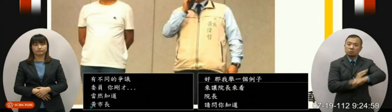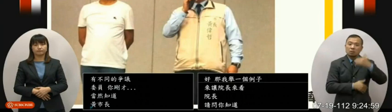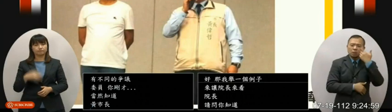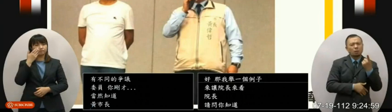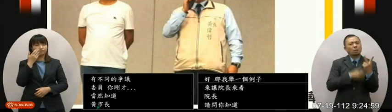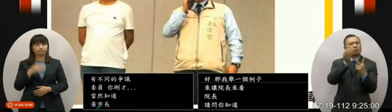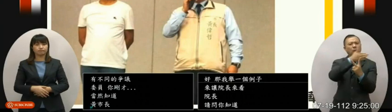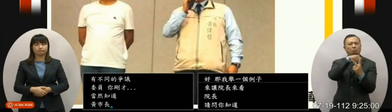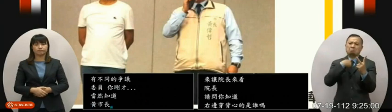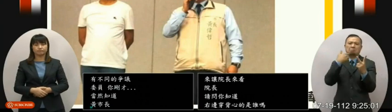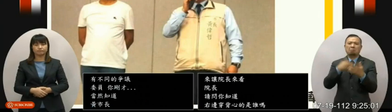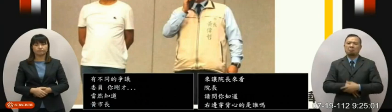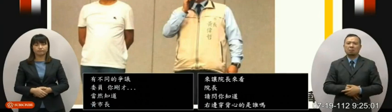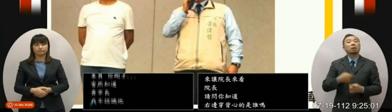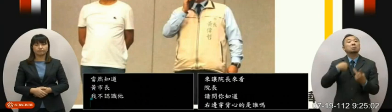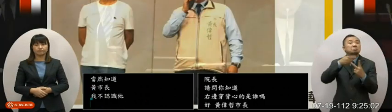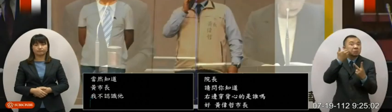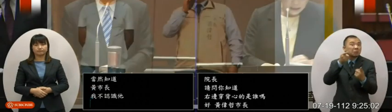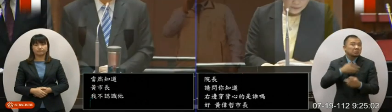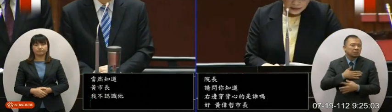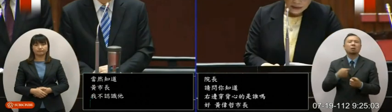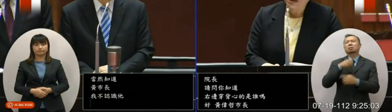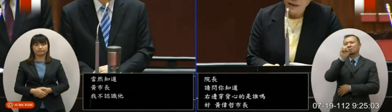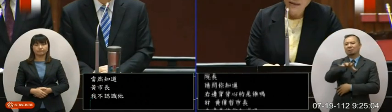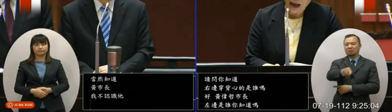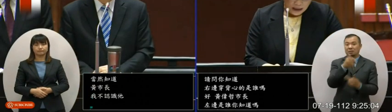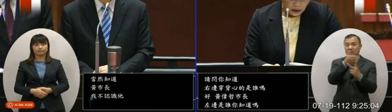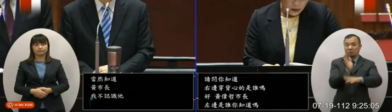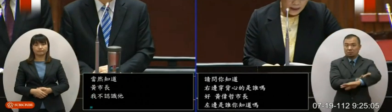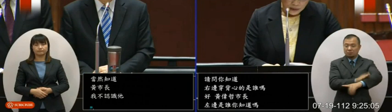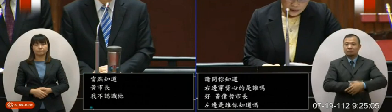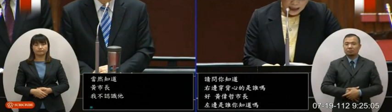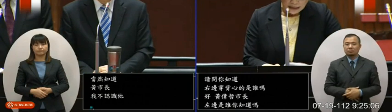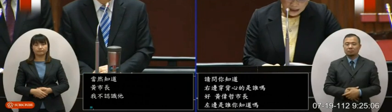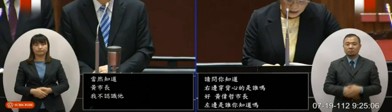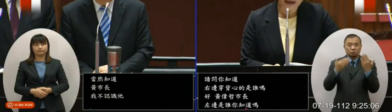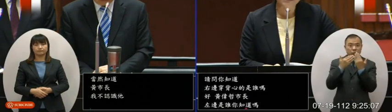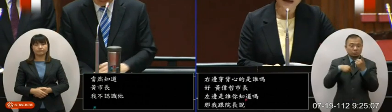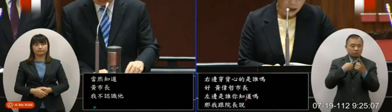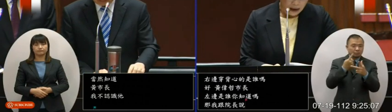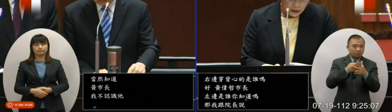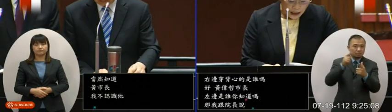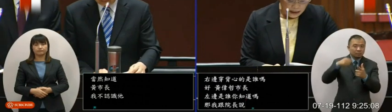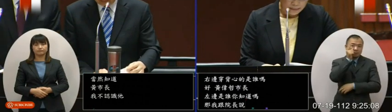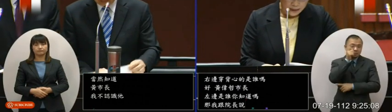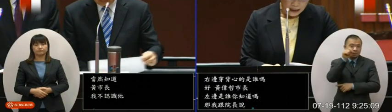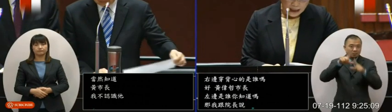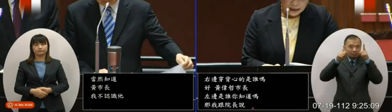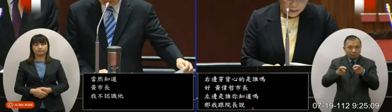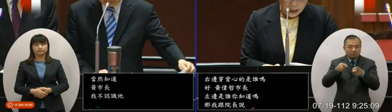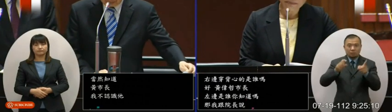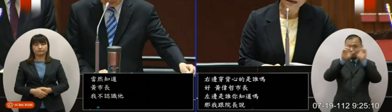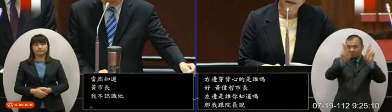吗我不在乎他好那我跟院长说左边这位就是在雪甲偷埋如茶在台南大岗光电